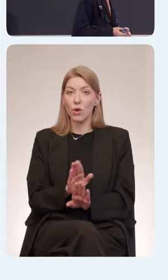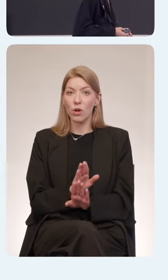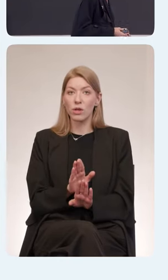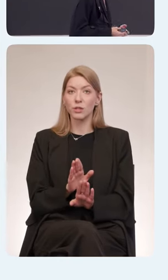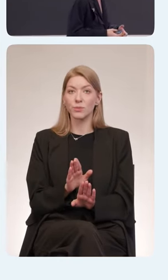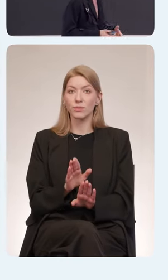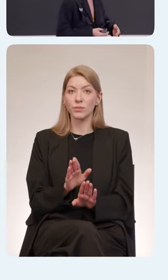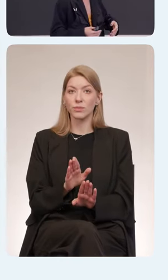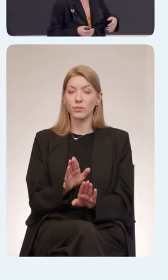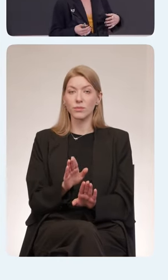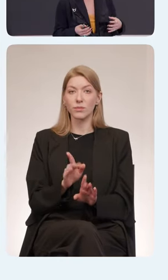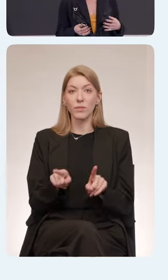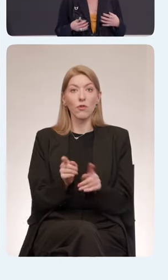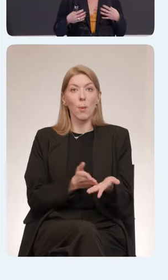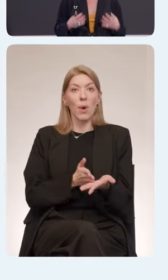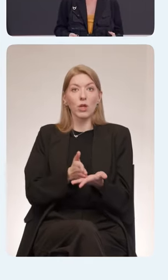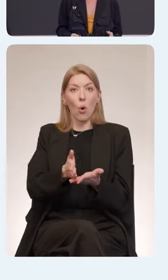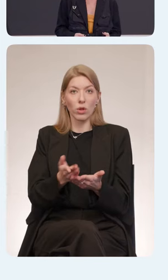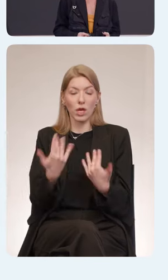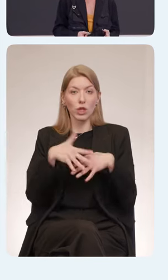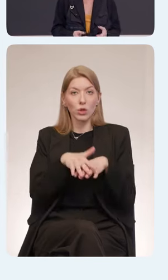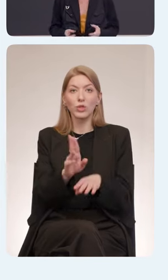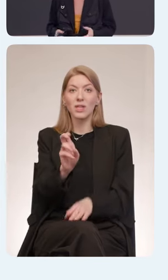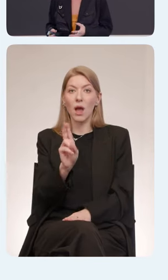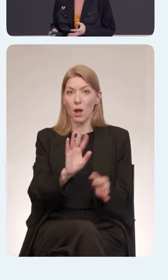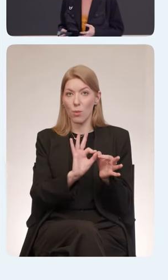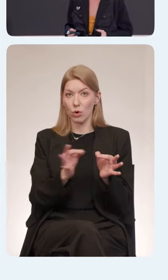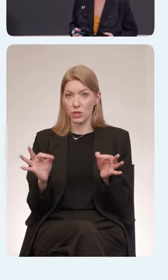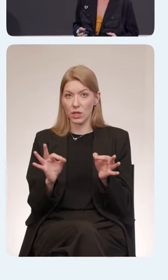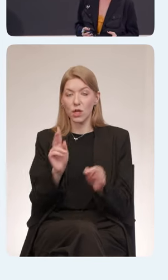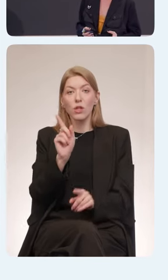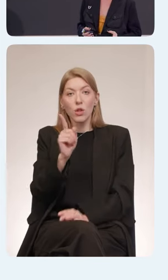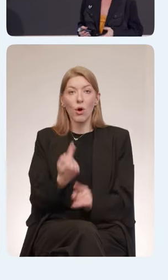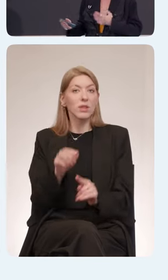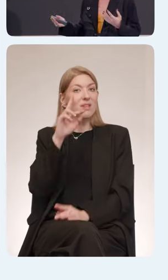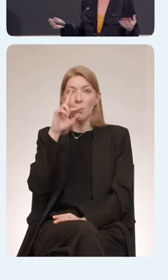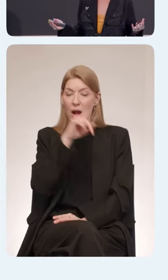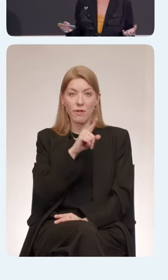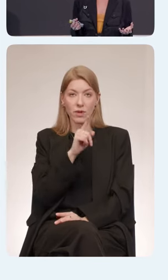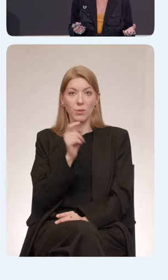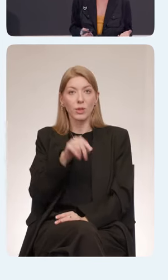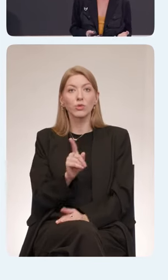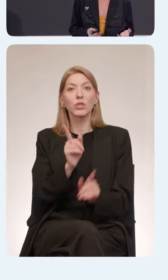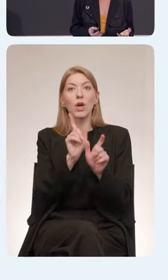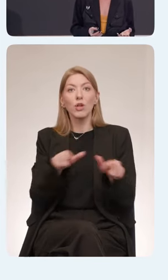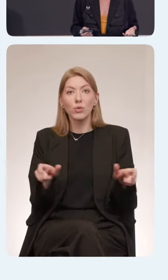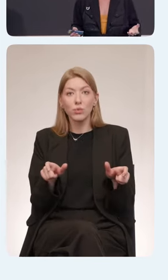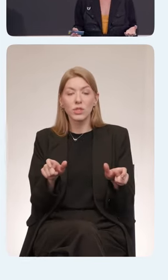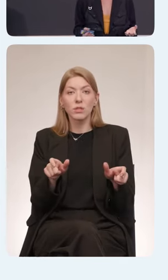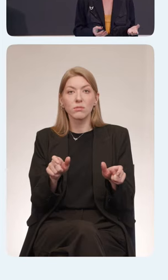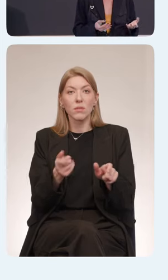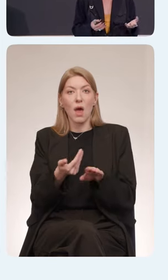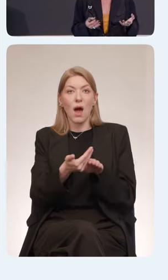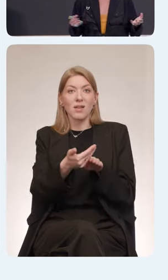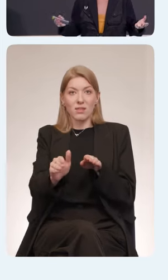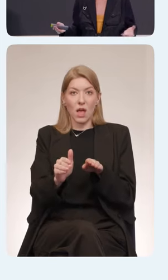подхода к инклюзии как к процессу, а это неправильно с точки зрения того, что да вы не должны делать это одни. Другим людям